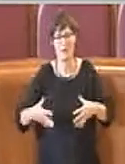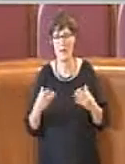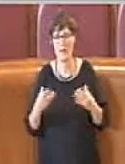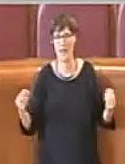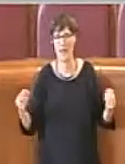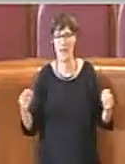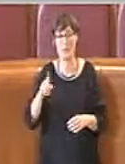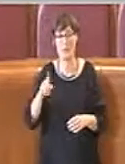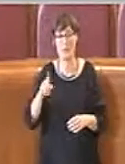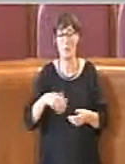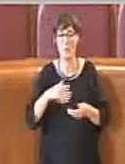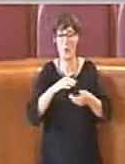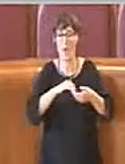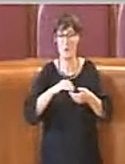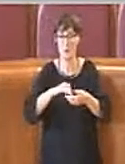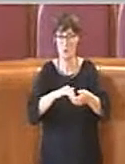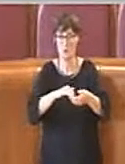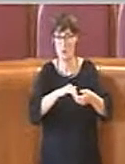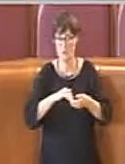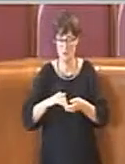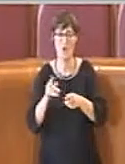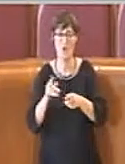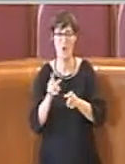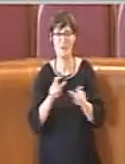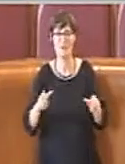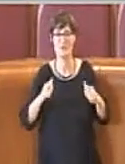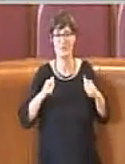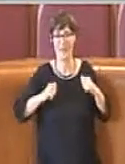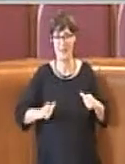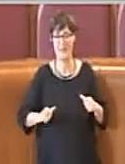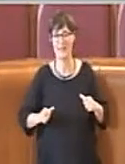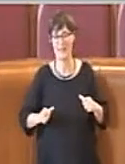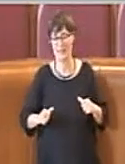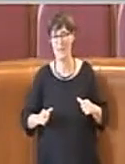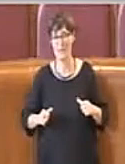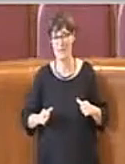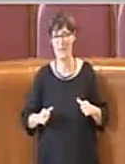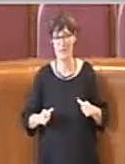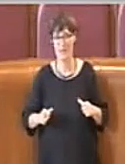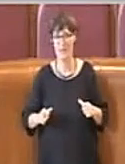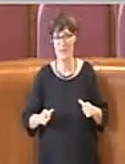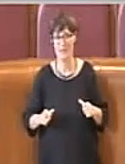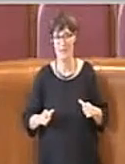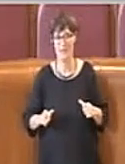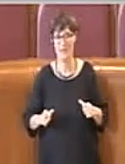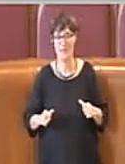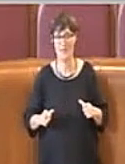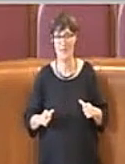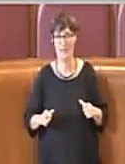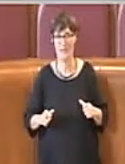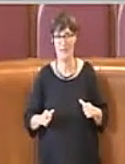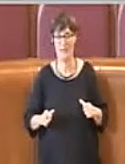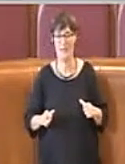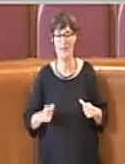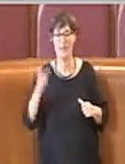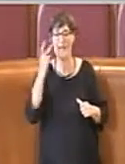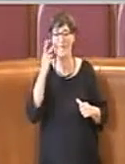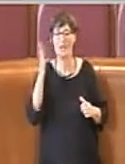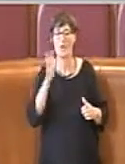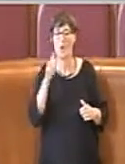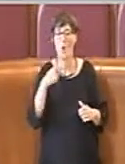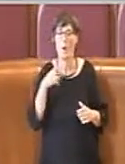forse una mano sulla coscienza, associazioni di cittadini che vedono quasi come un attacco l'uso del suolo pubblico.